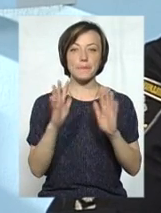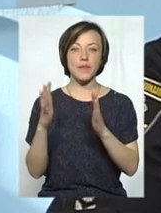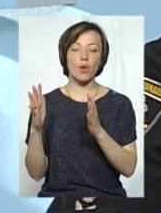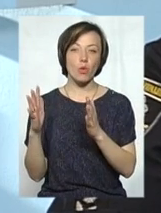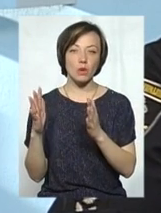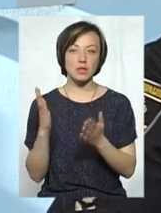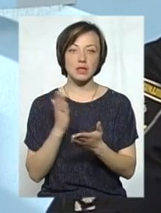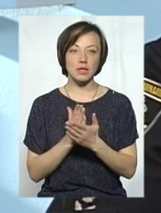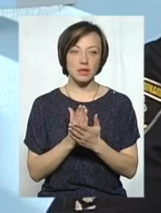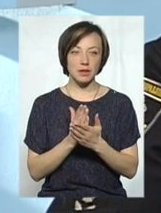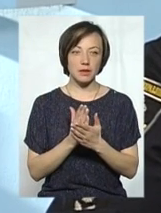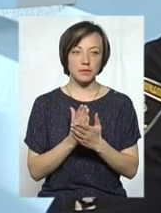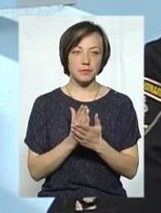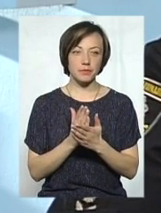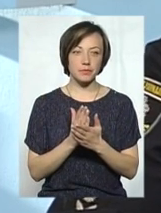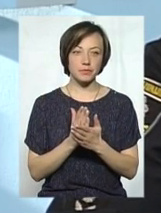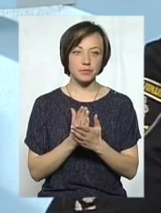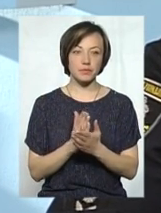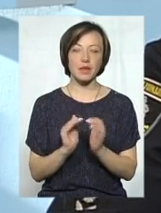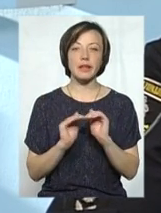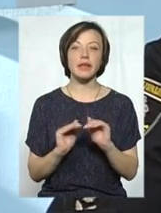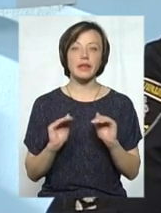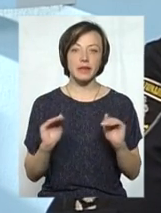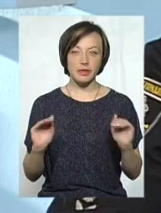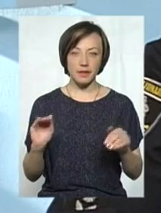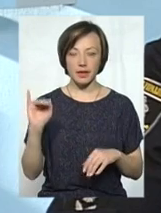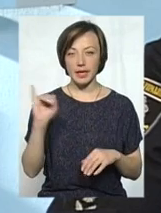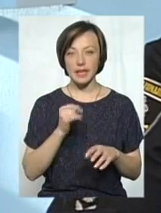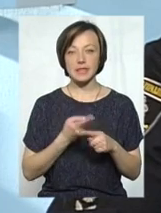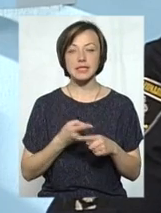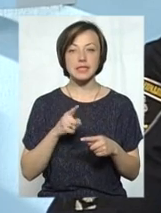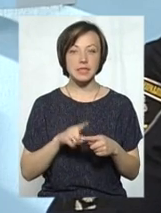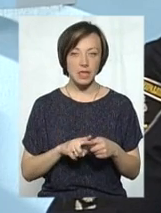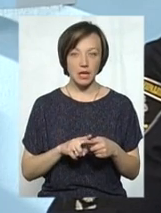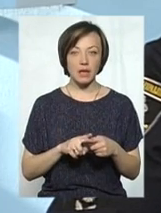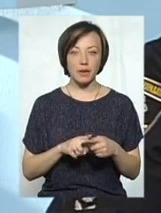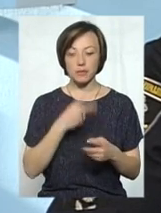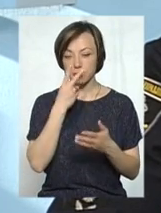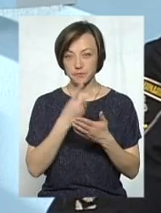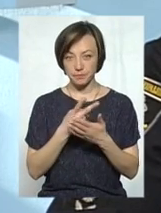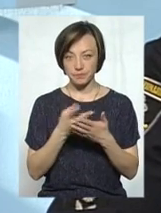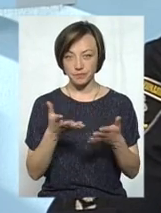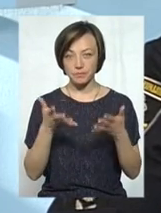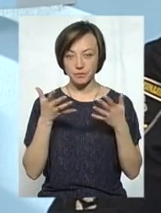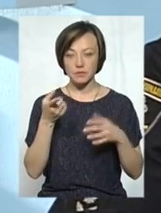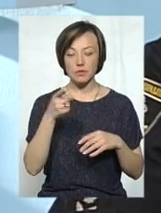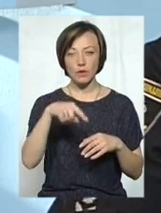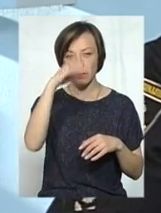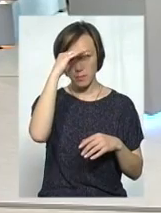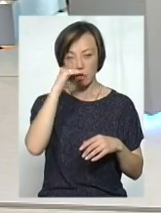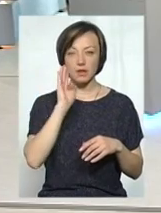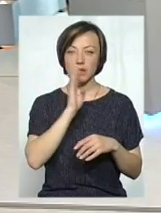є діти, і це проявляється в тому, що батьки своїм